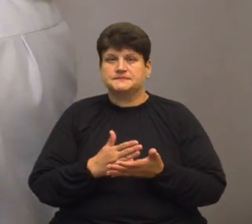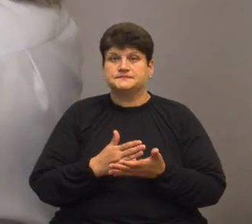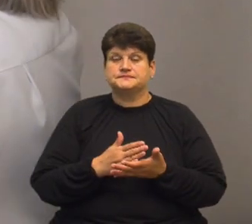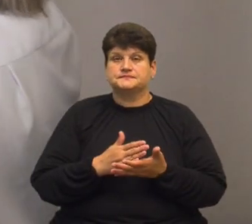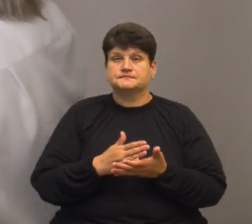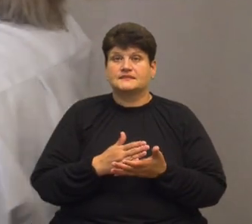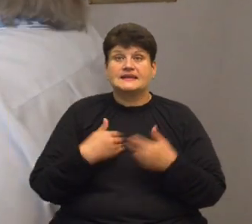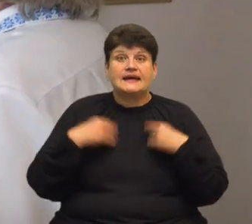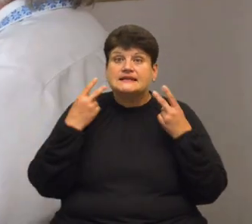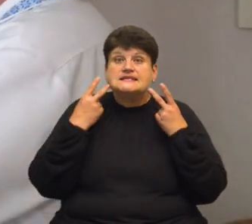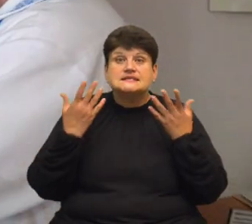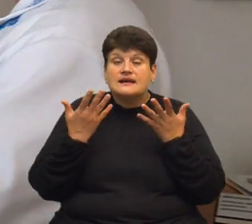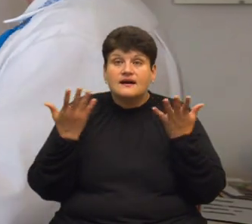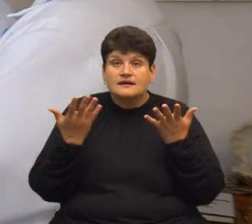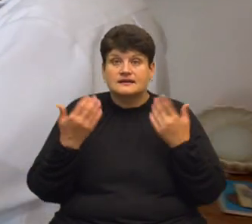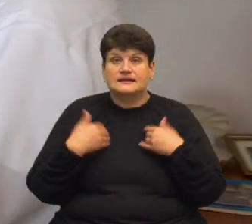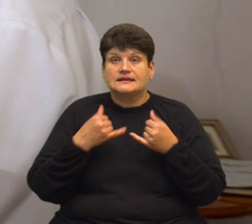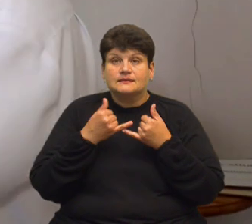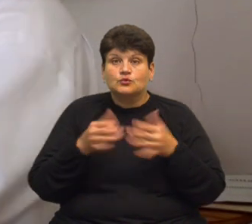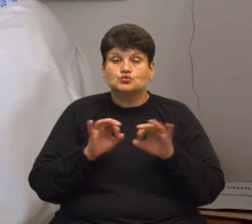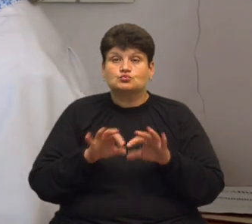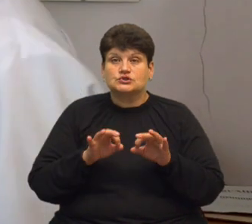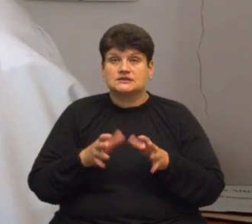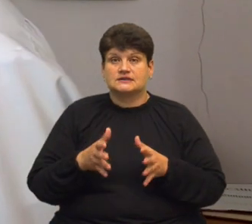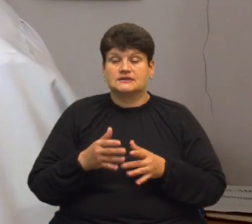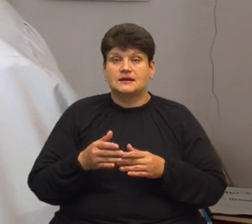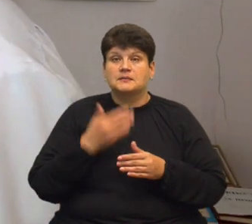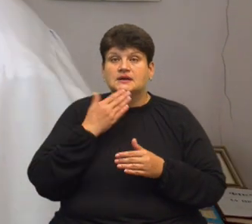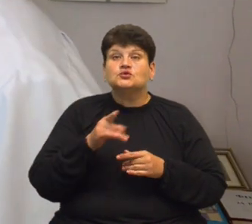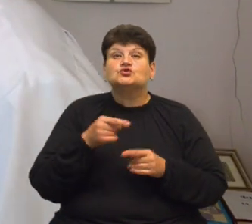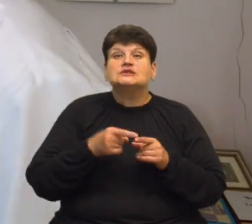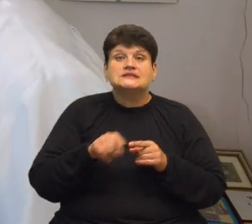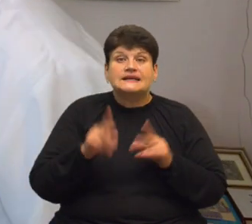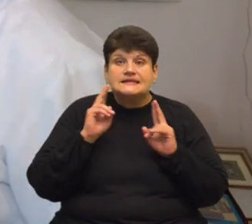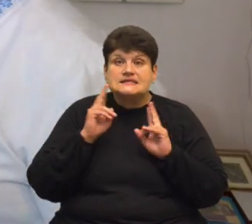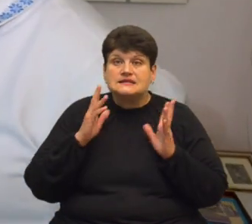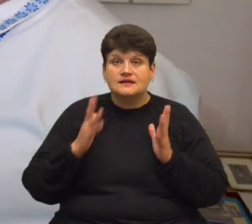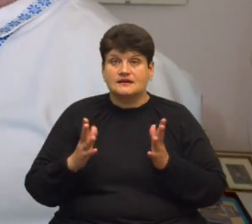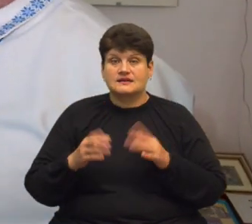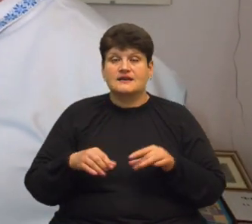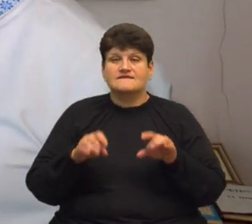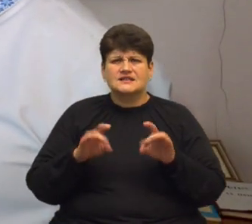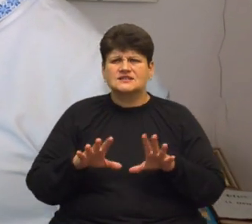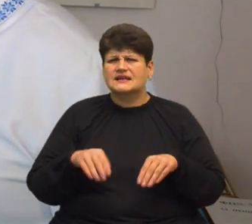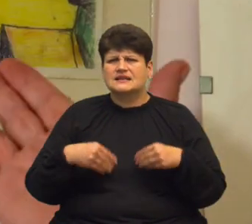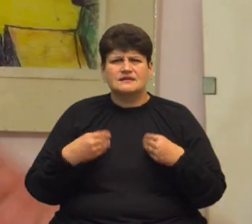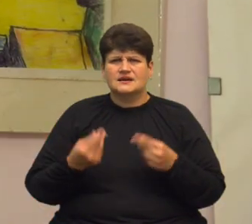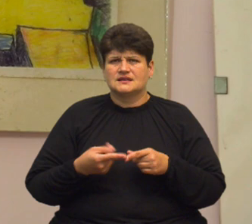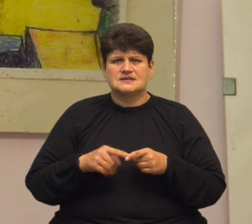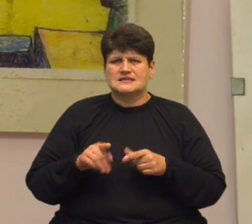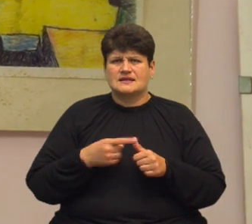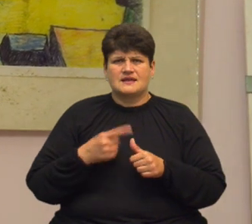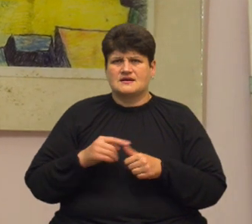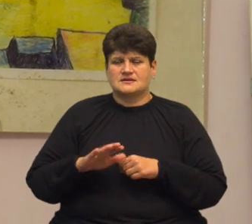Але я не знаю, я не можу давати пояснення. Мені питають, що це значить. Я не знаю, що це значить. Потім я вирішив не давати це. Ніякі назви.